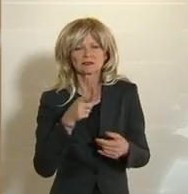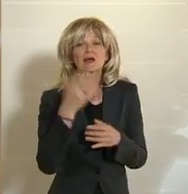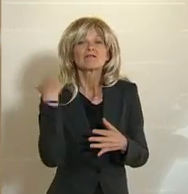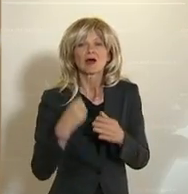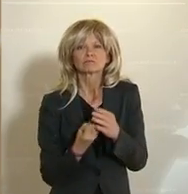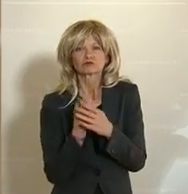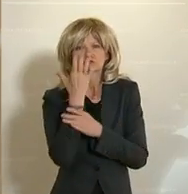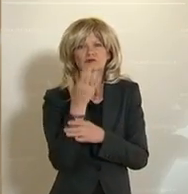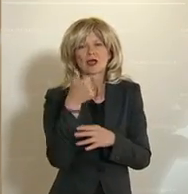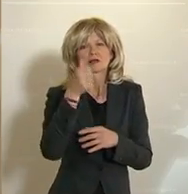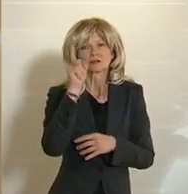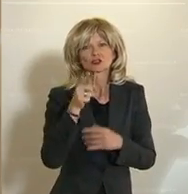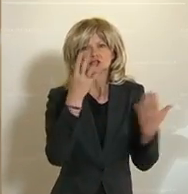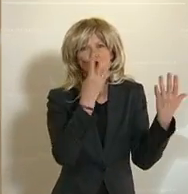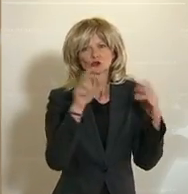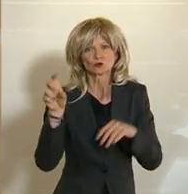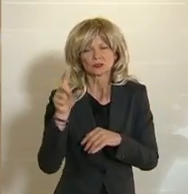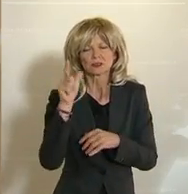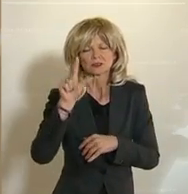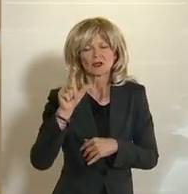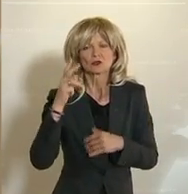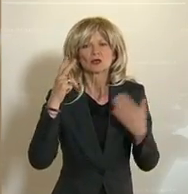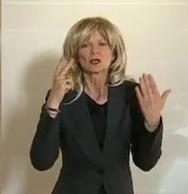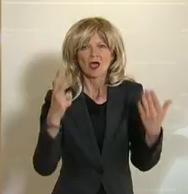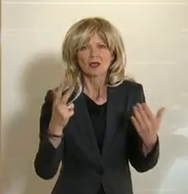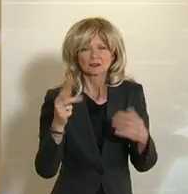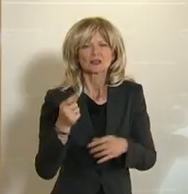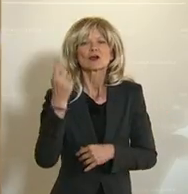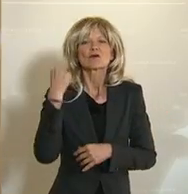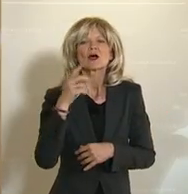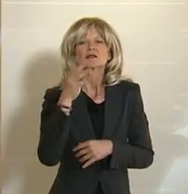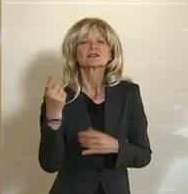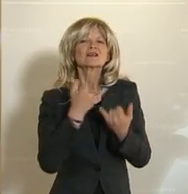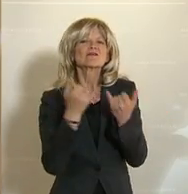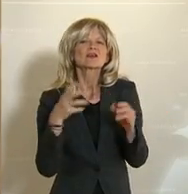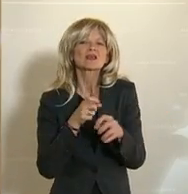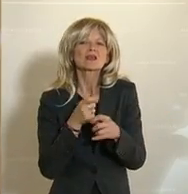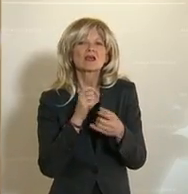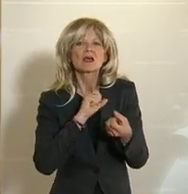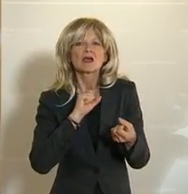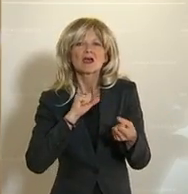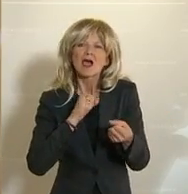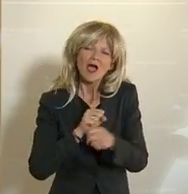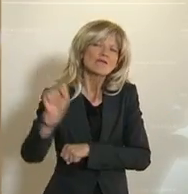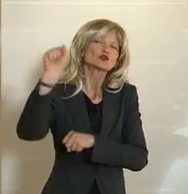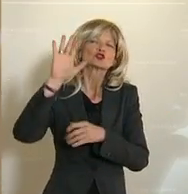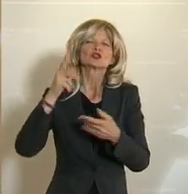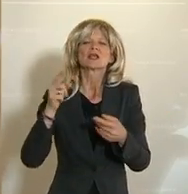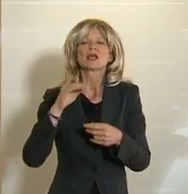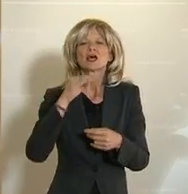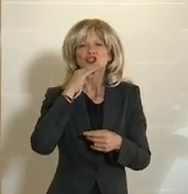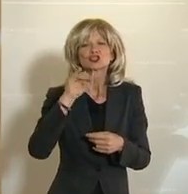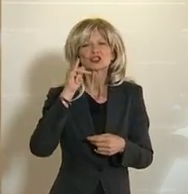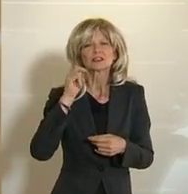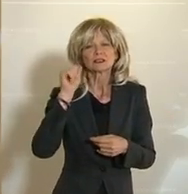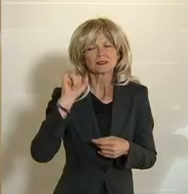als eine revolutionär-schiitische antiwestliche